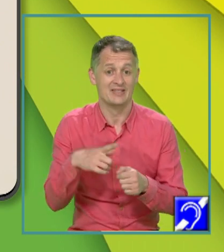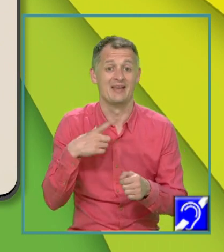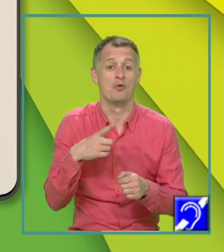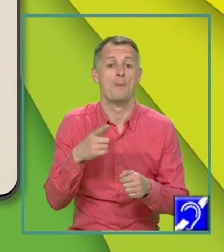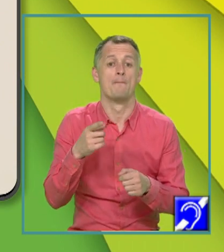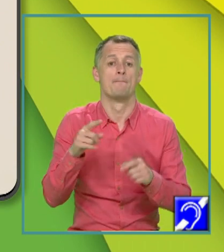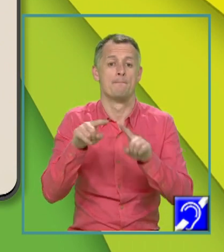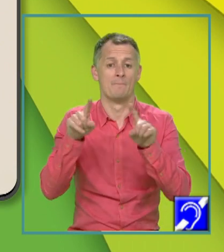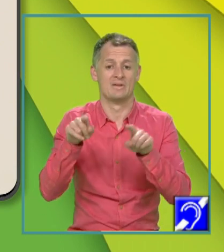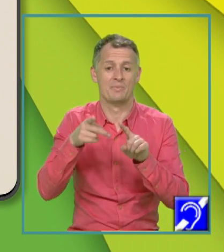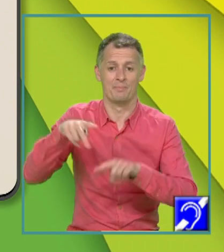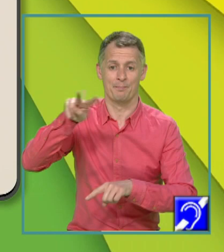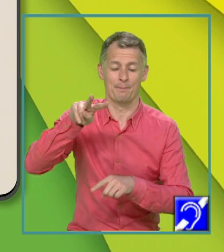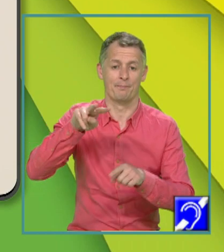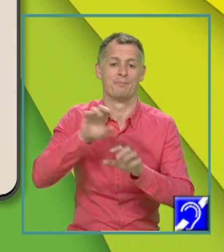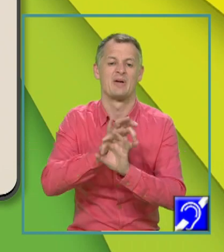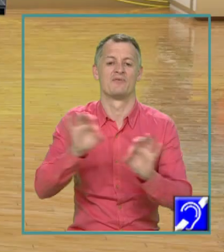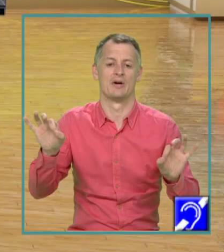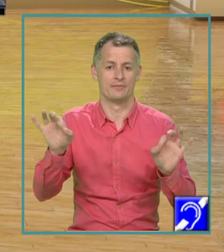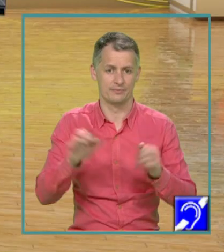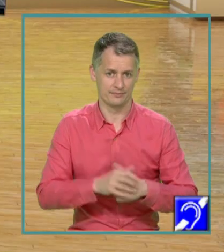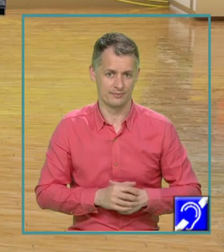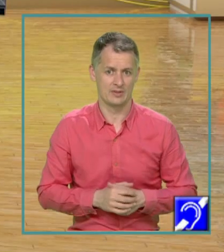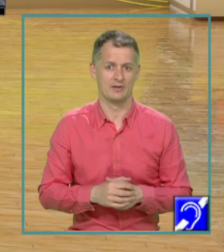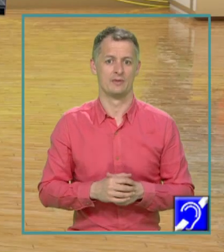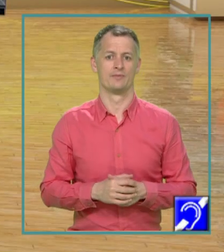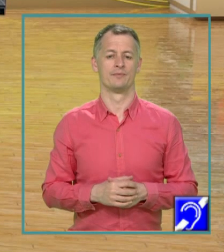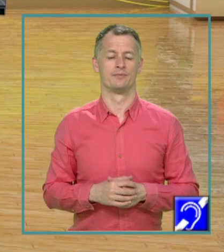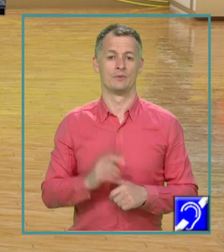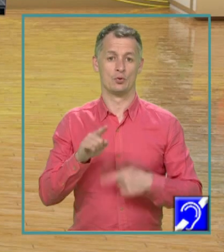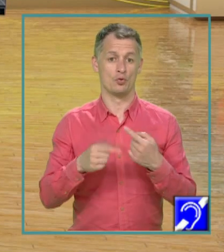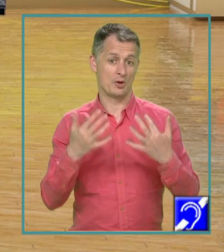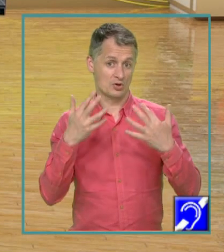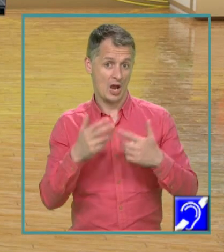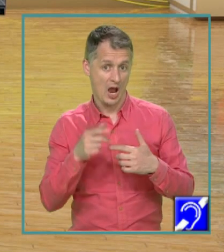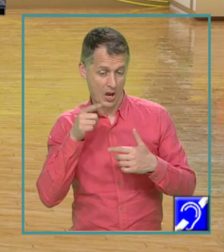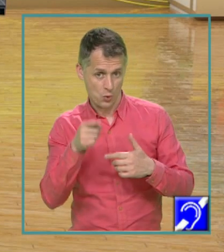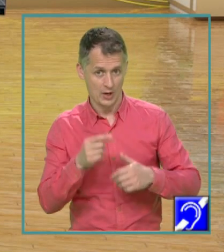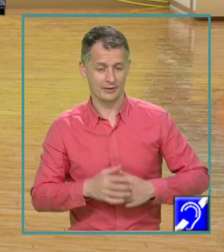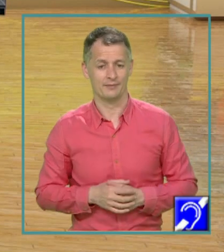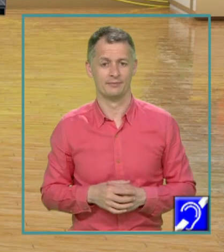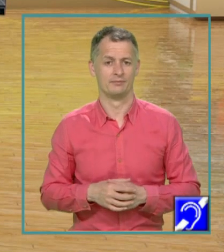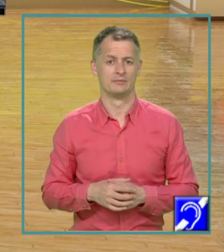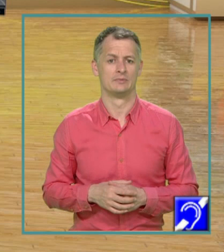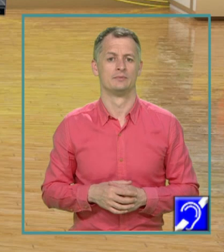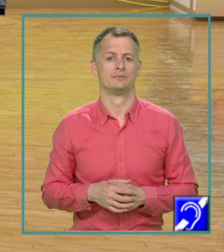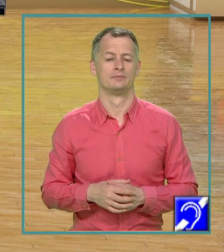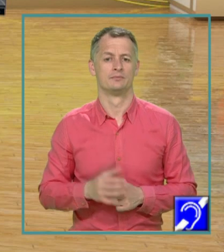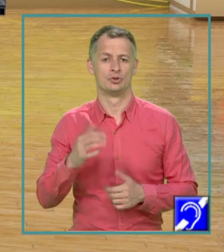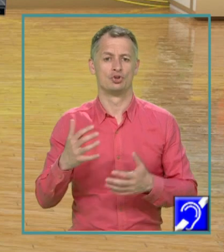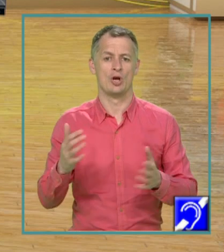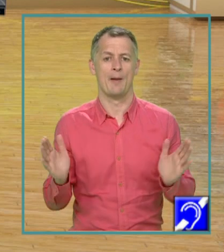perfect și anume x plus 1 la pătrat. După ce am calculat expresia e de x și am restrâns